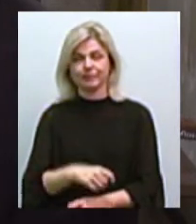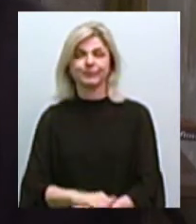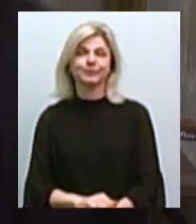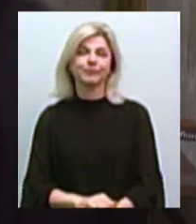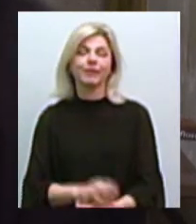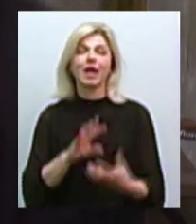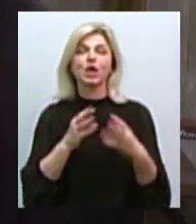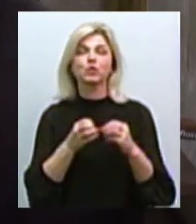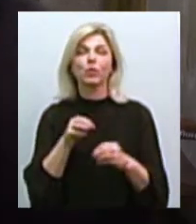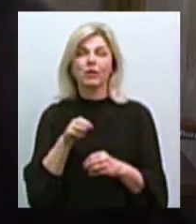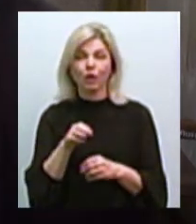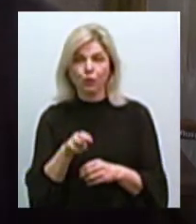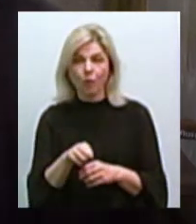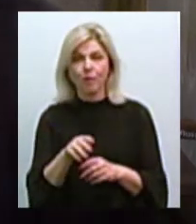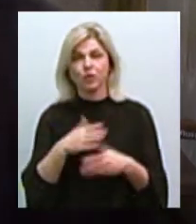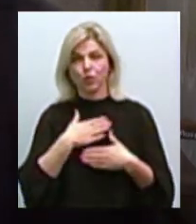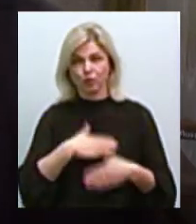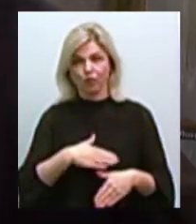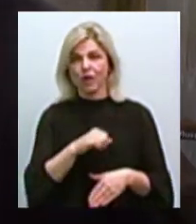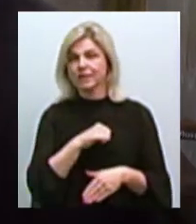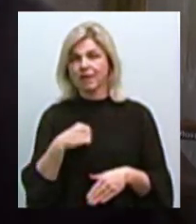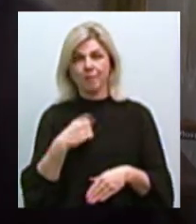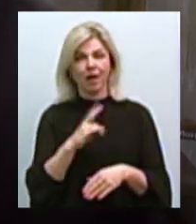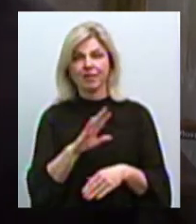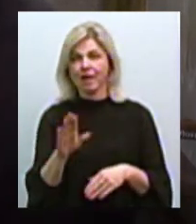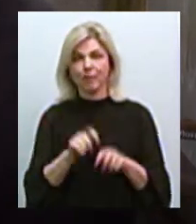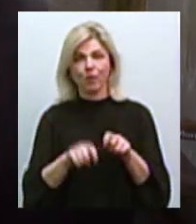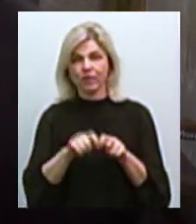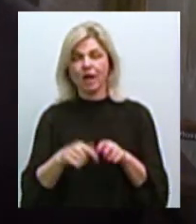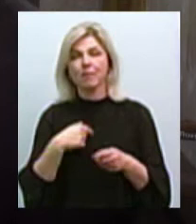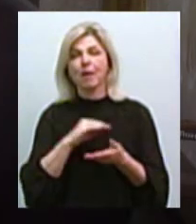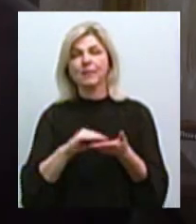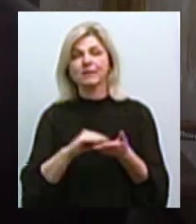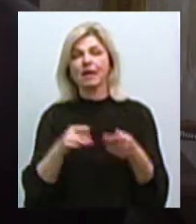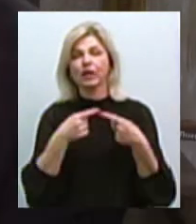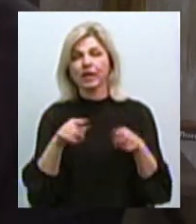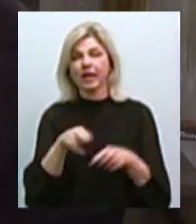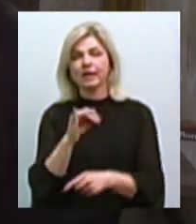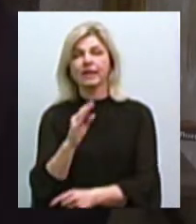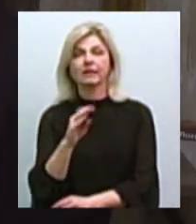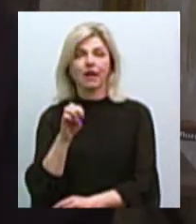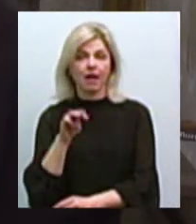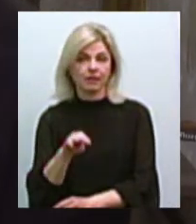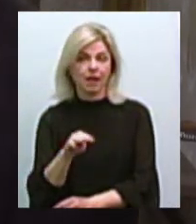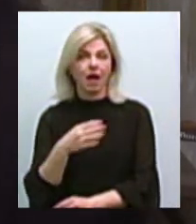задоволена, не перевіряла сама, тому що ми писали інший диктант і змоги просто не було.